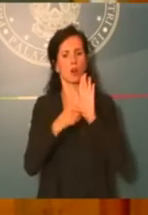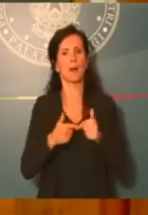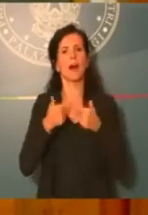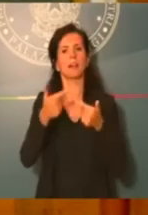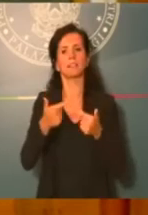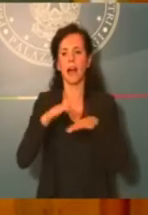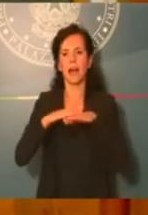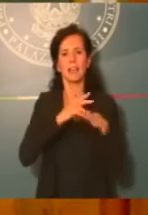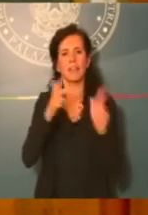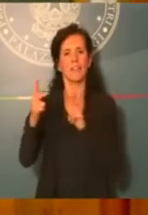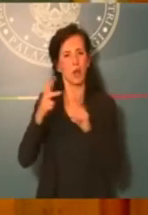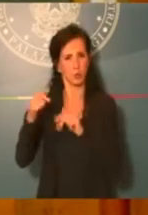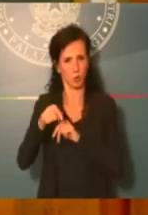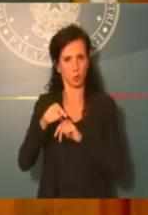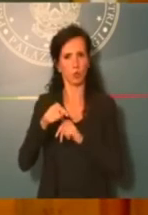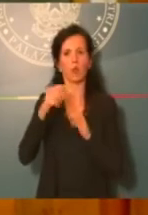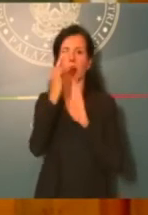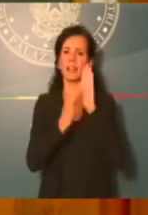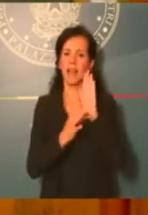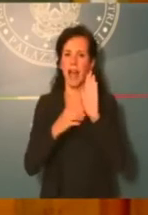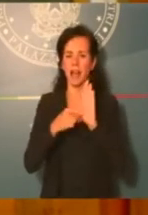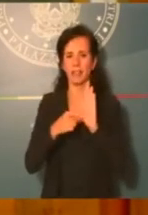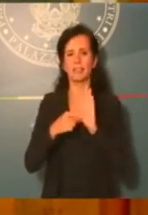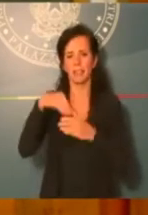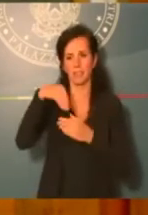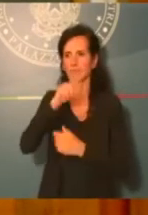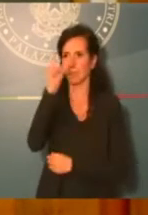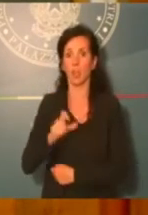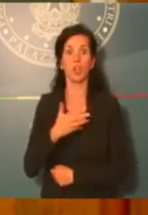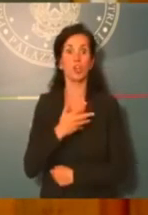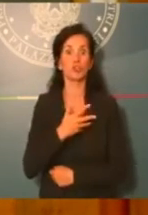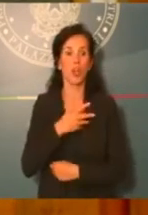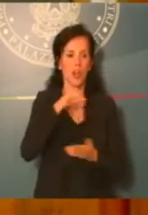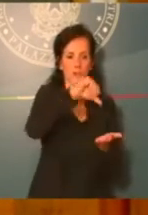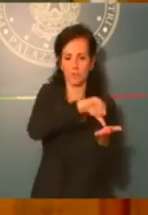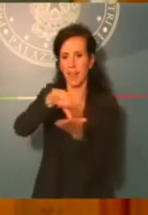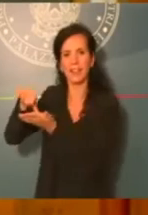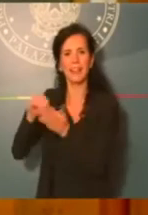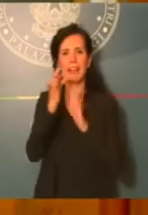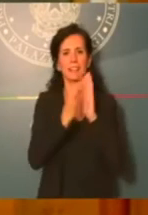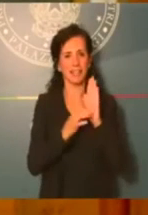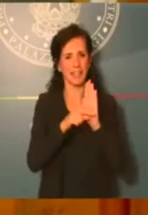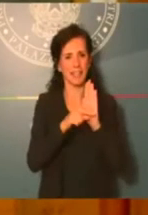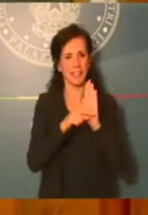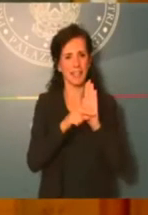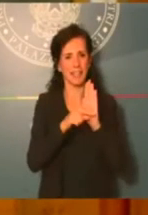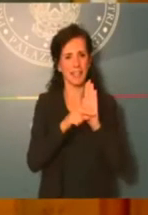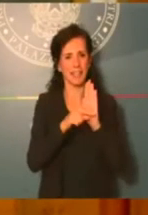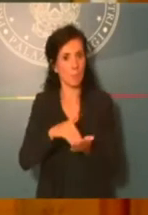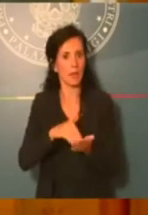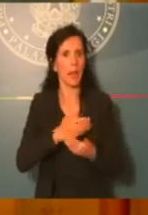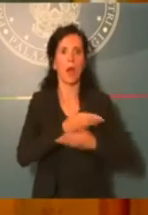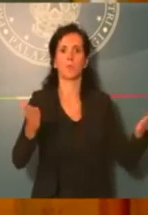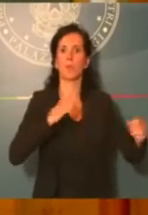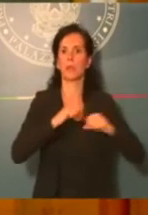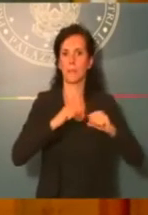i data center all'interno del nostro Paese. Noi oggi abbiamo 11.000 data center per 23.000 pubbliche amministrazioni. Questo significa